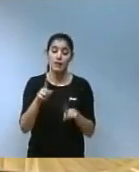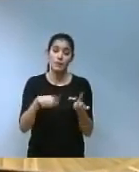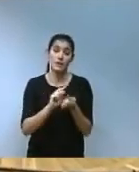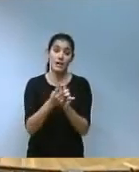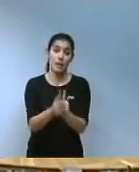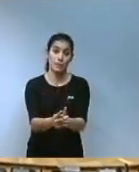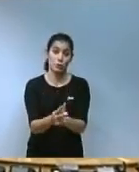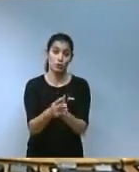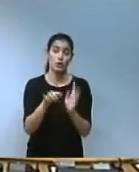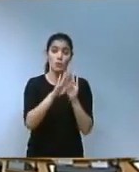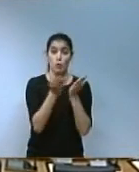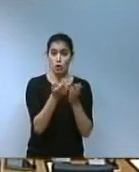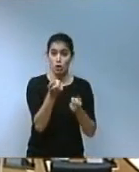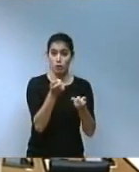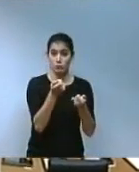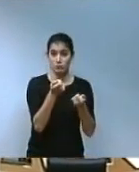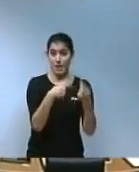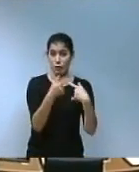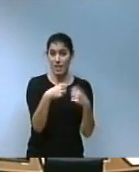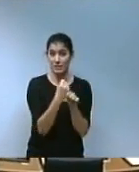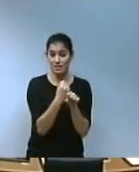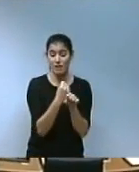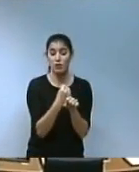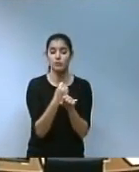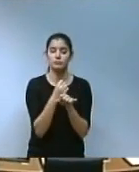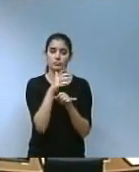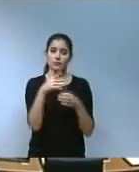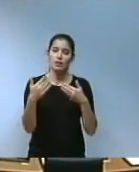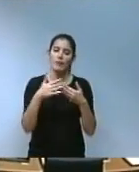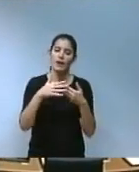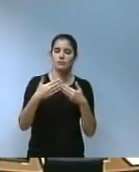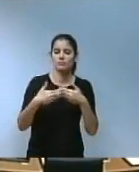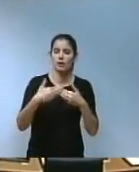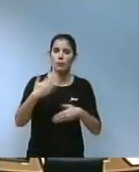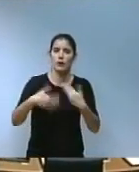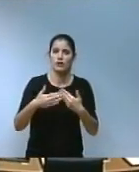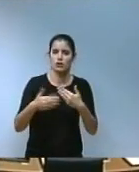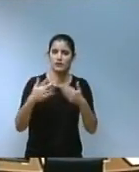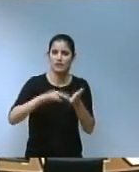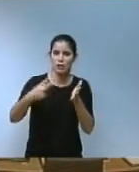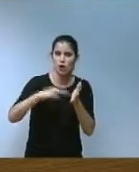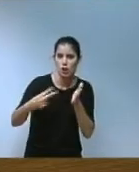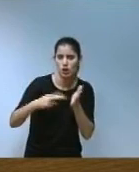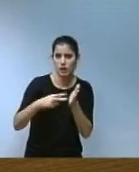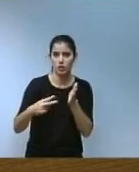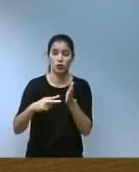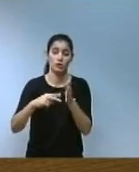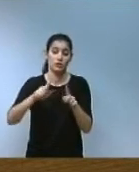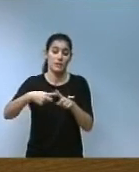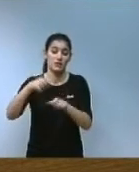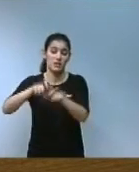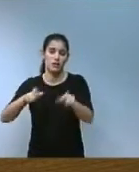'estan donant al món del treball per a donar resposta al progrés tecnològic la globalització i l'envelliment de la població.